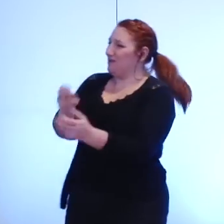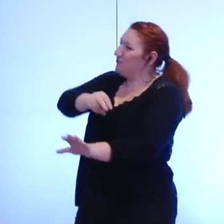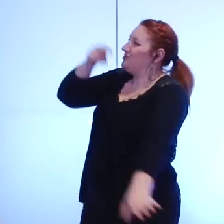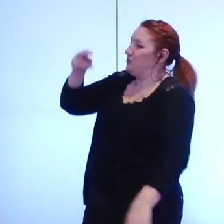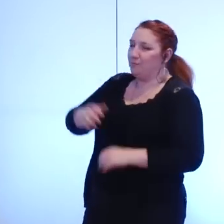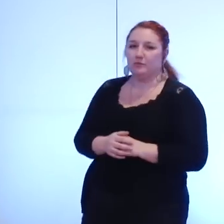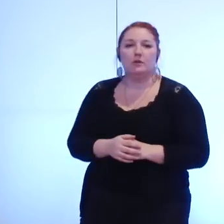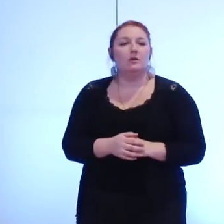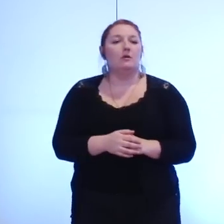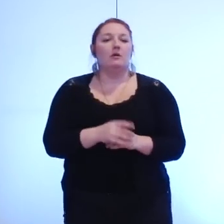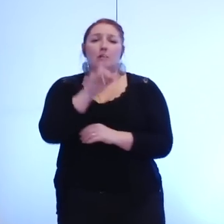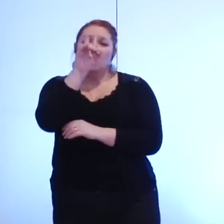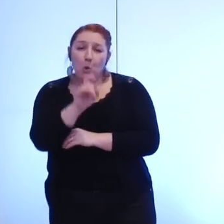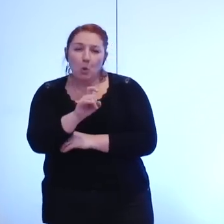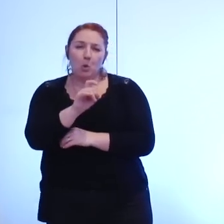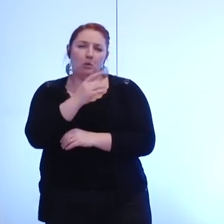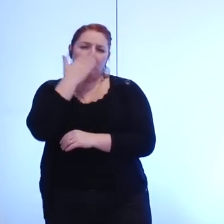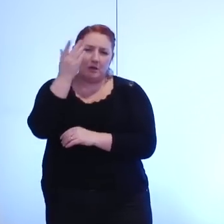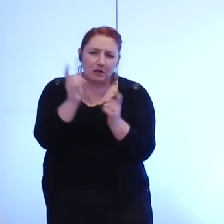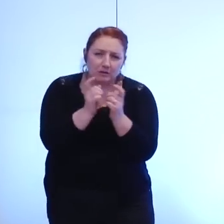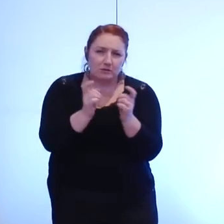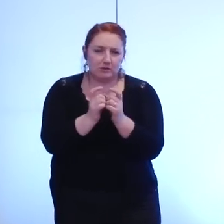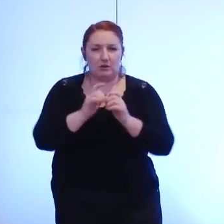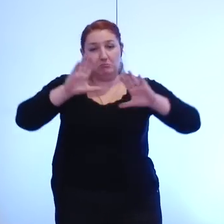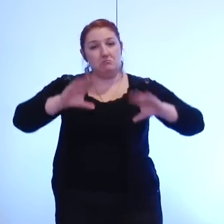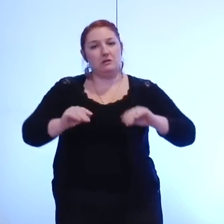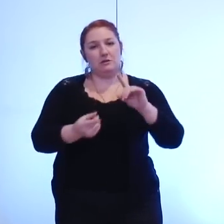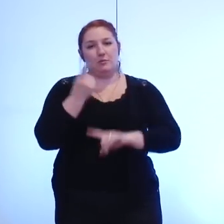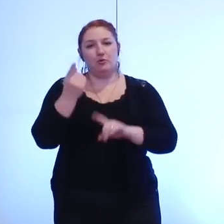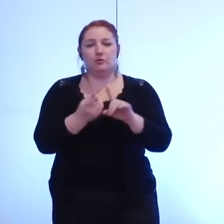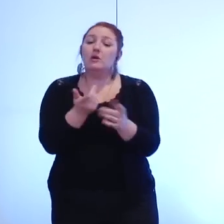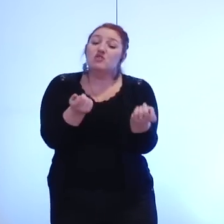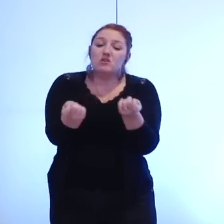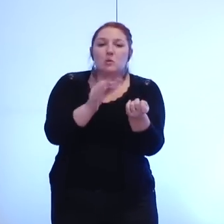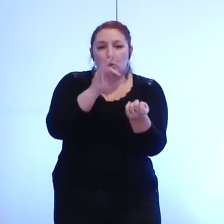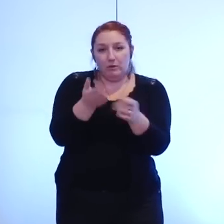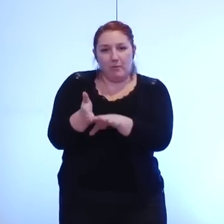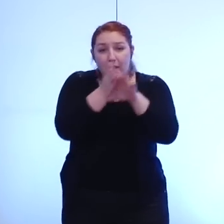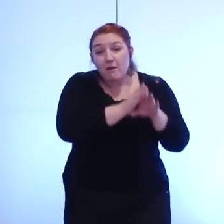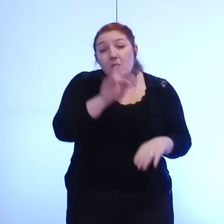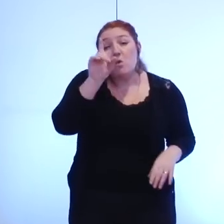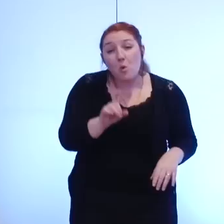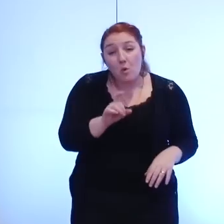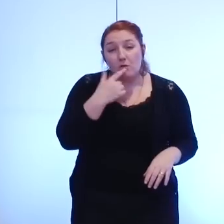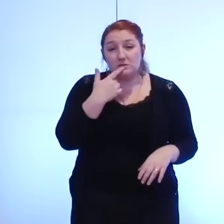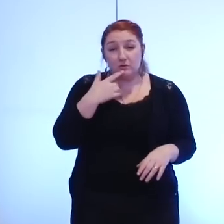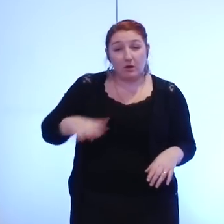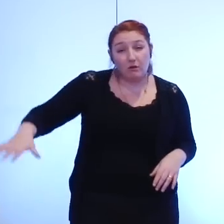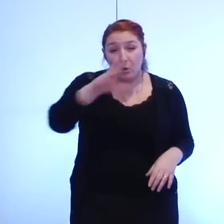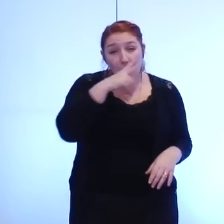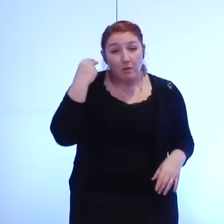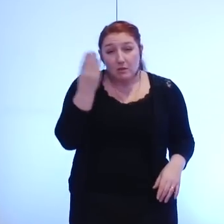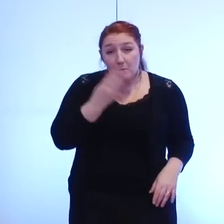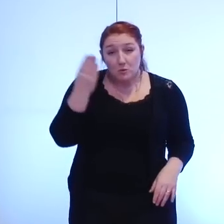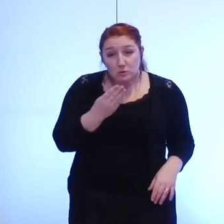'énergie occupent des places particulières au delà de la question du mode de gestion l'eau bien commun de l'humanité recouvre des objectifs sociaux